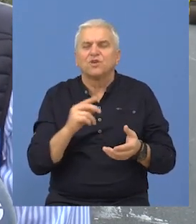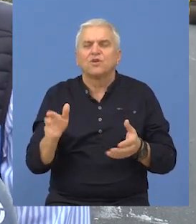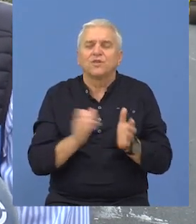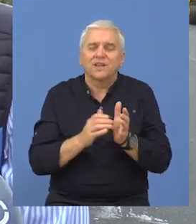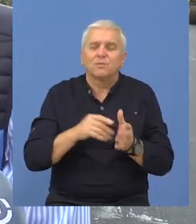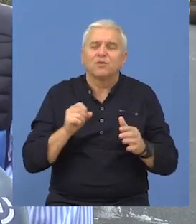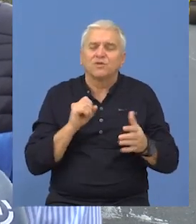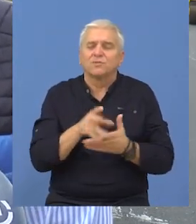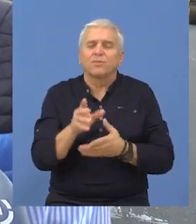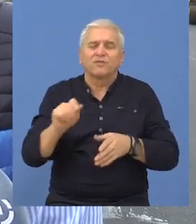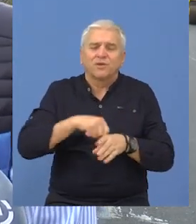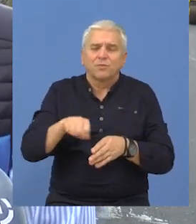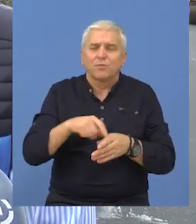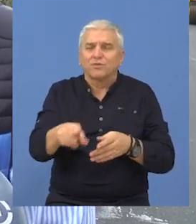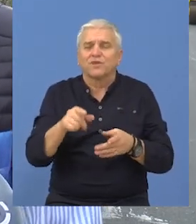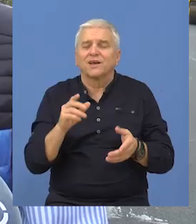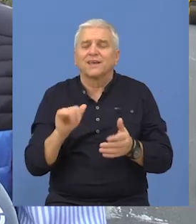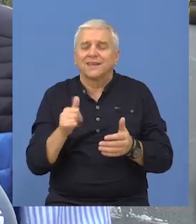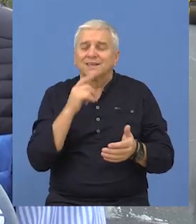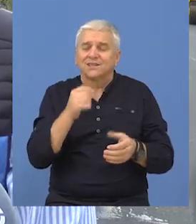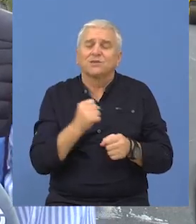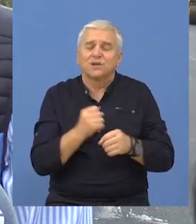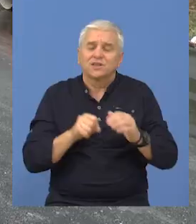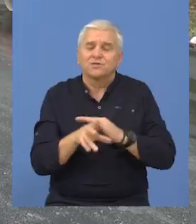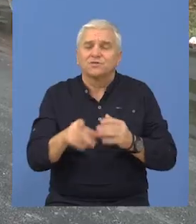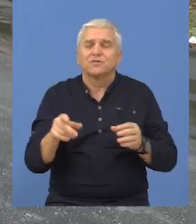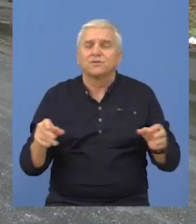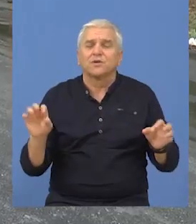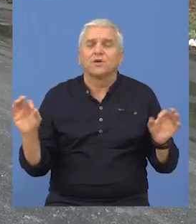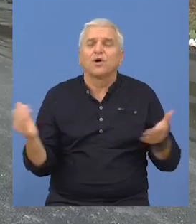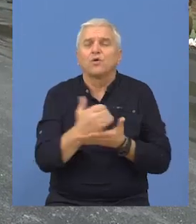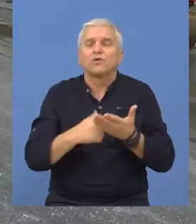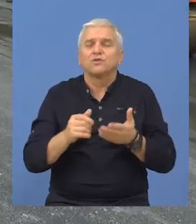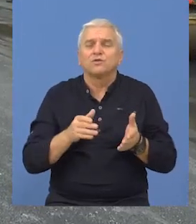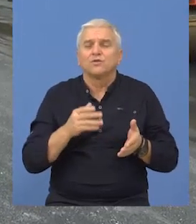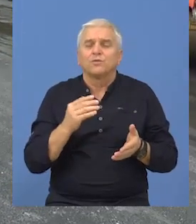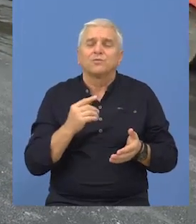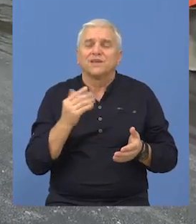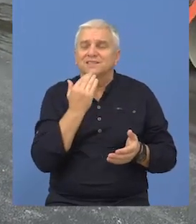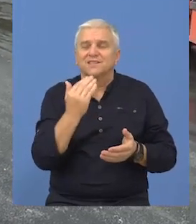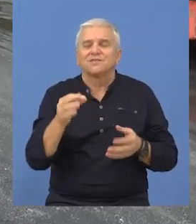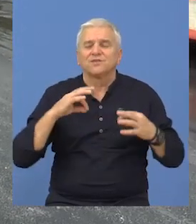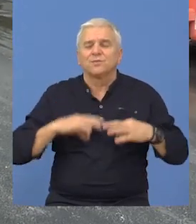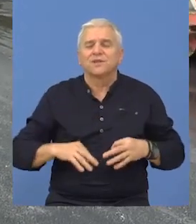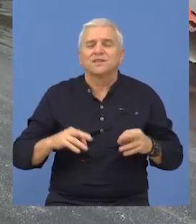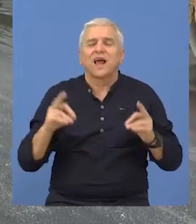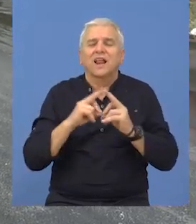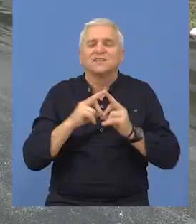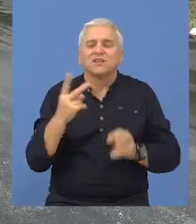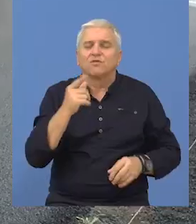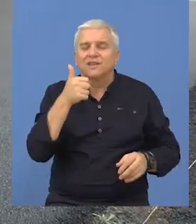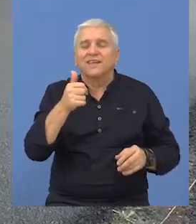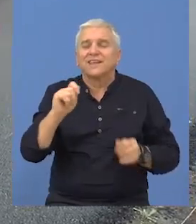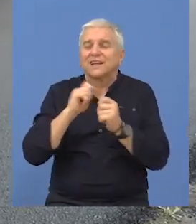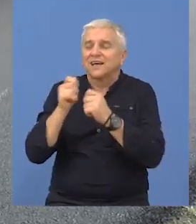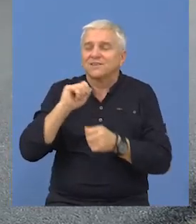bilo neophodno rekonstruisati upravo na ovakav način. Također, iskoristio bih ovu priliku da se zahvalim predsedniku Vučiću, jer